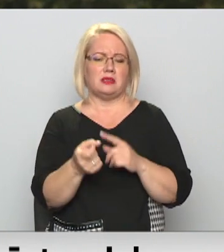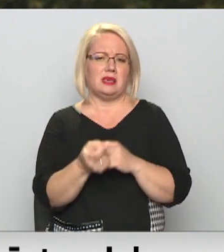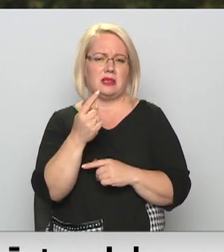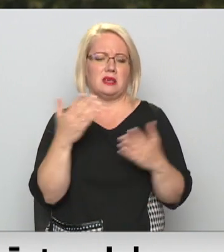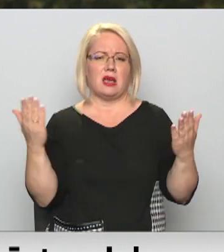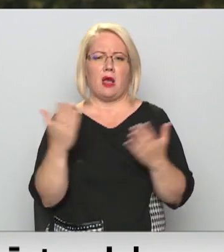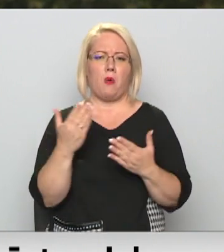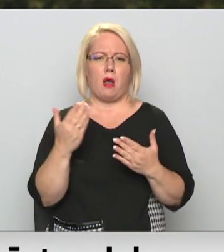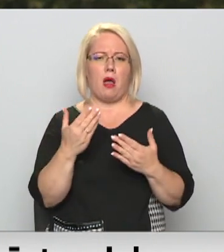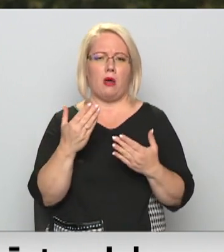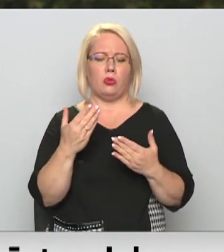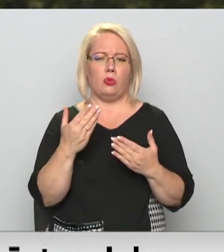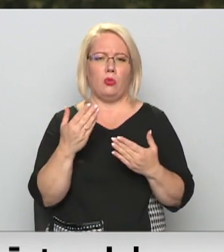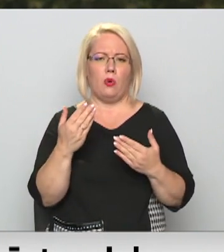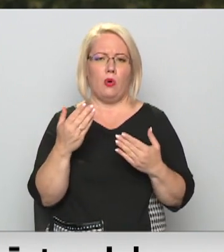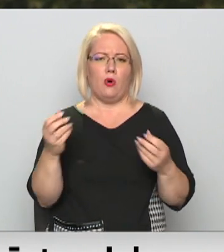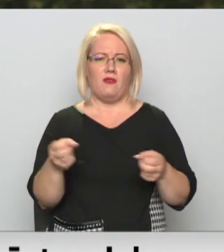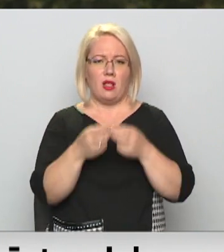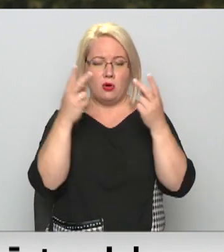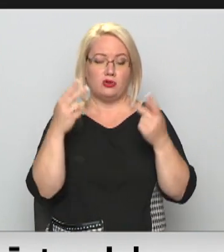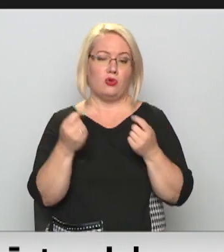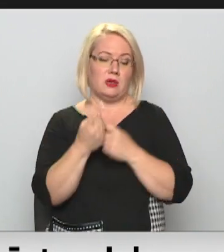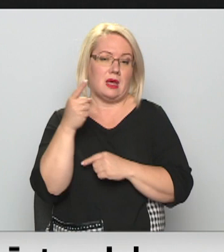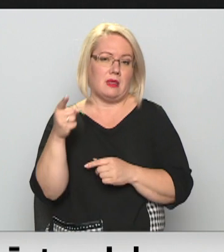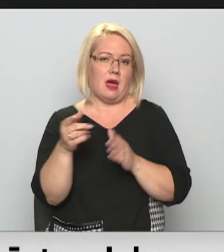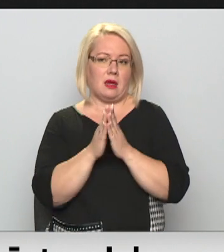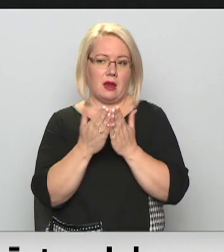kaut kādā viļņošanos. Tā ir sanācis arī ar šo grāvtu.